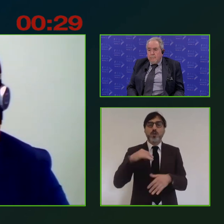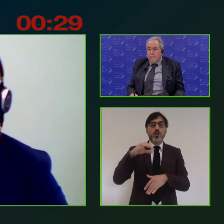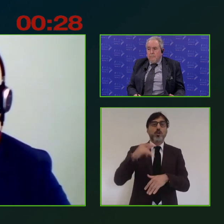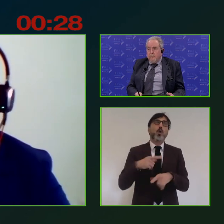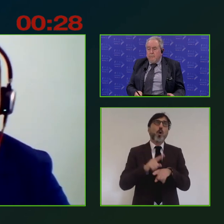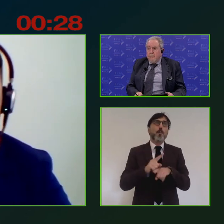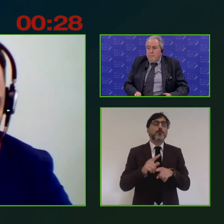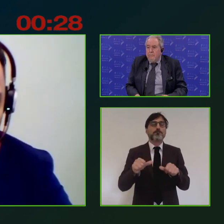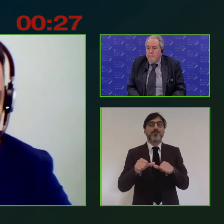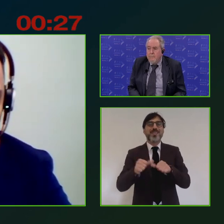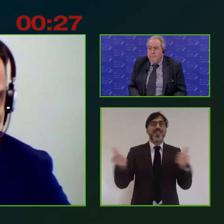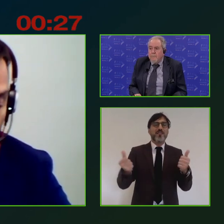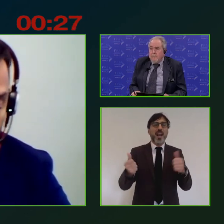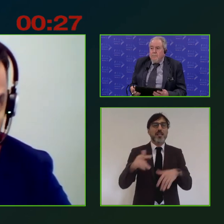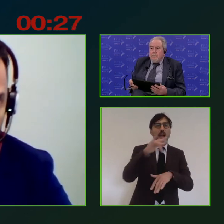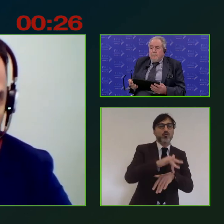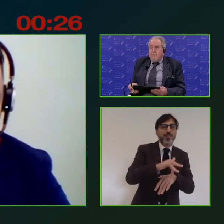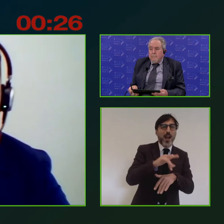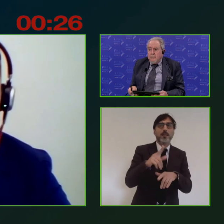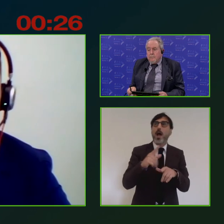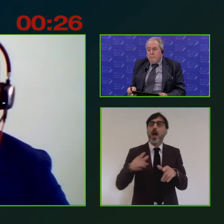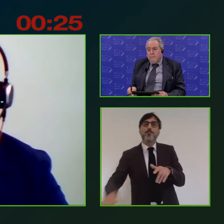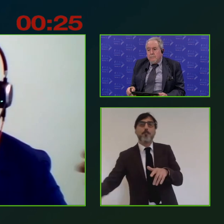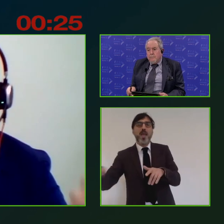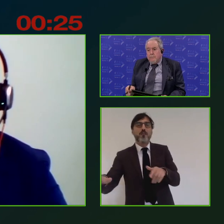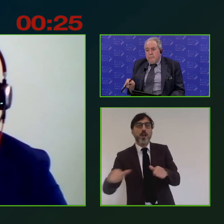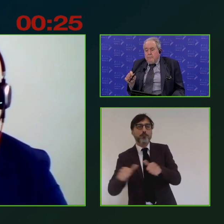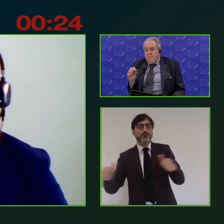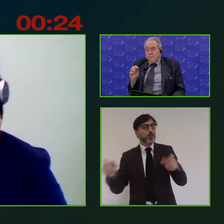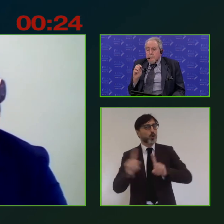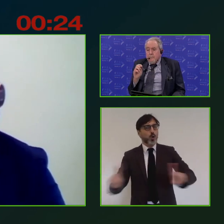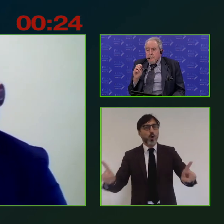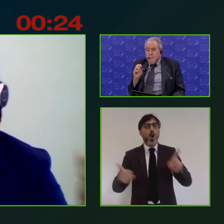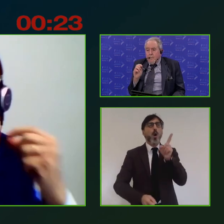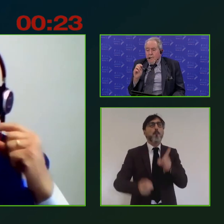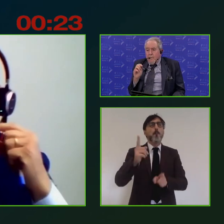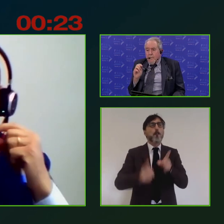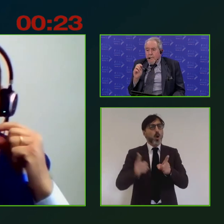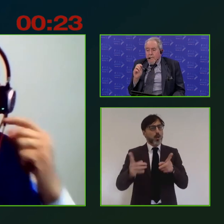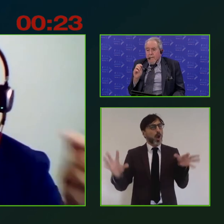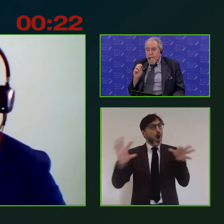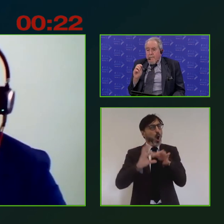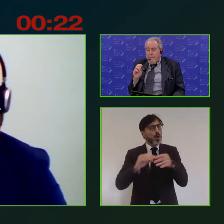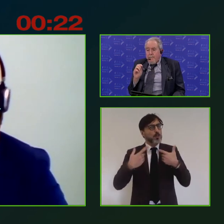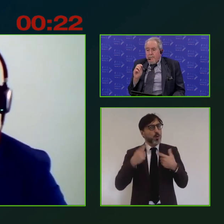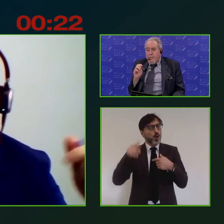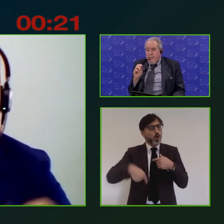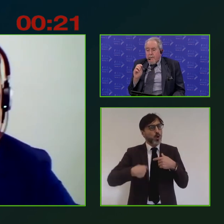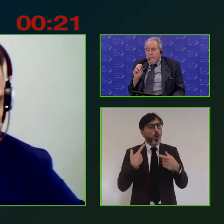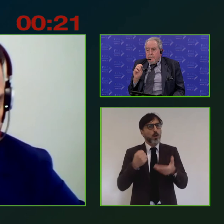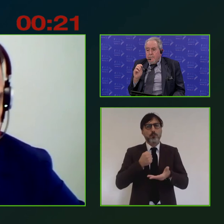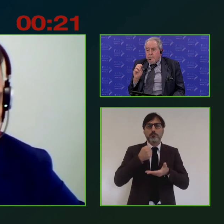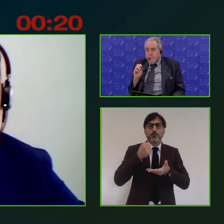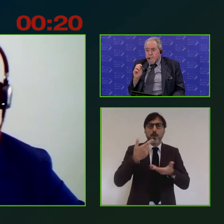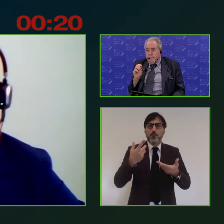periferia e perifericità fuori dalla questione politica e di questione che pure ci vedono ovviamente occupati e che finanziano